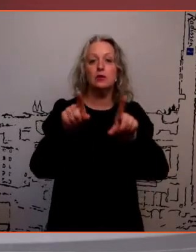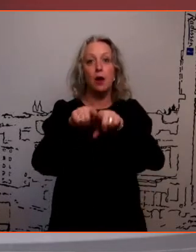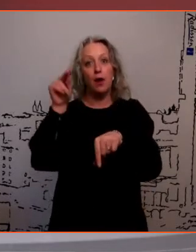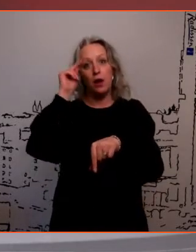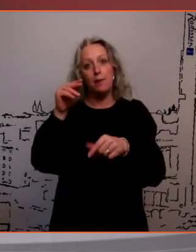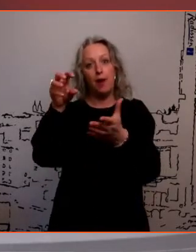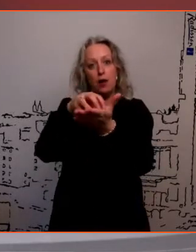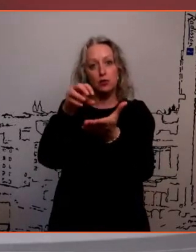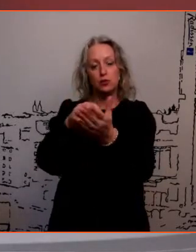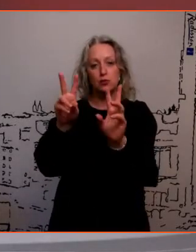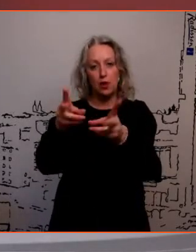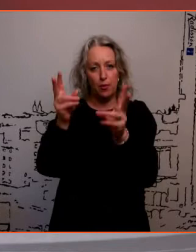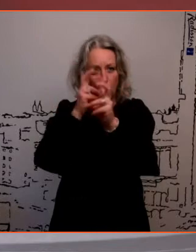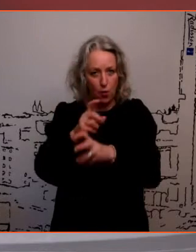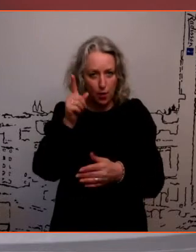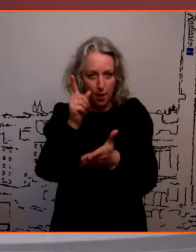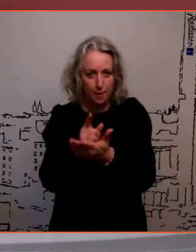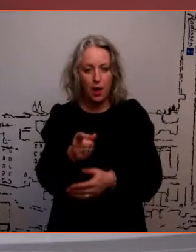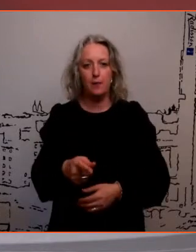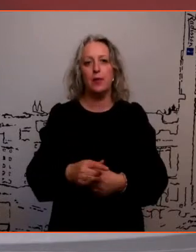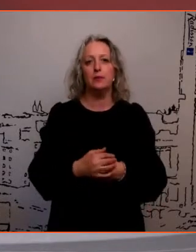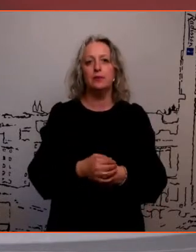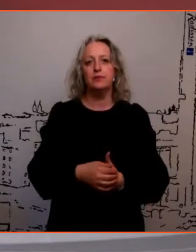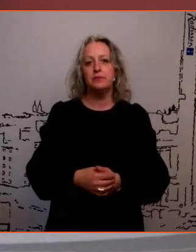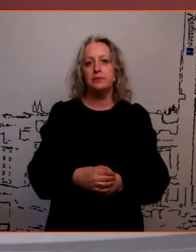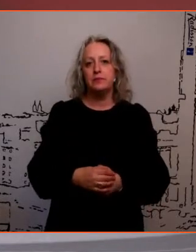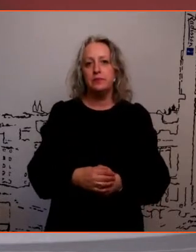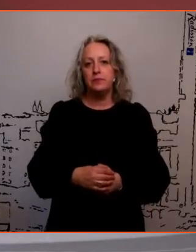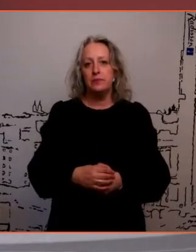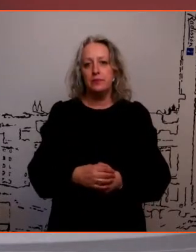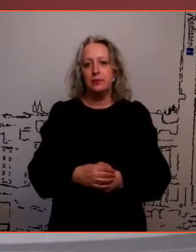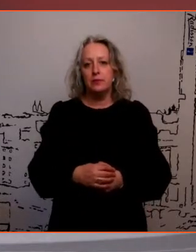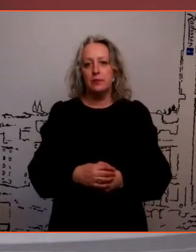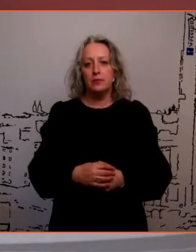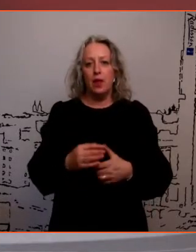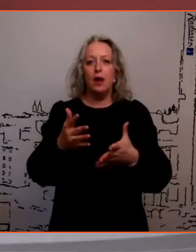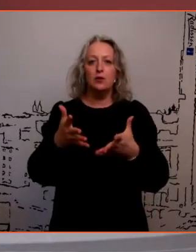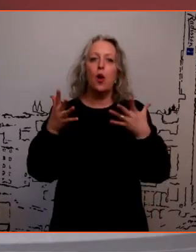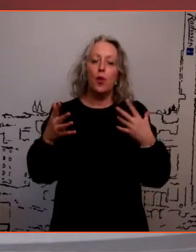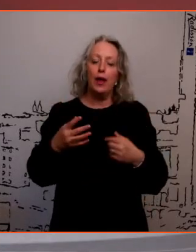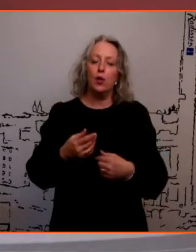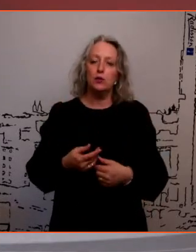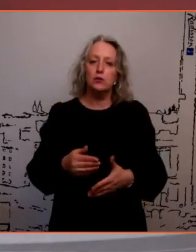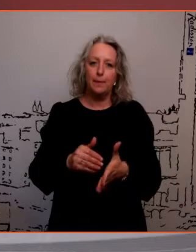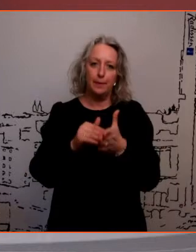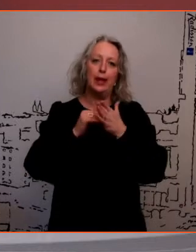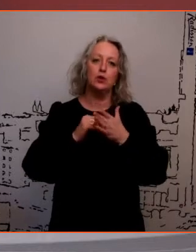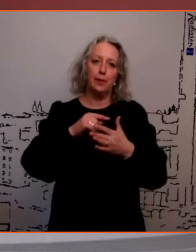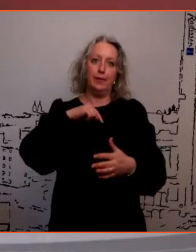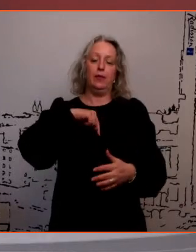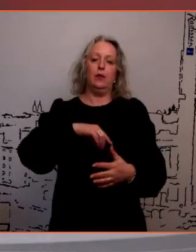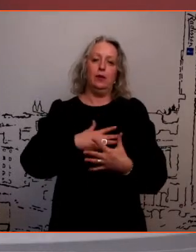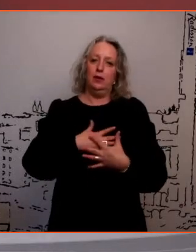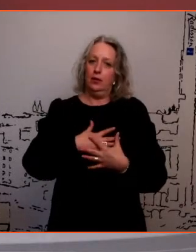ekspert, nagu pädev tegelikult ütlema midagi. Aga mõistagi see läheb inge meile kõigile. Ja